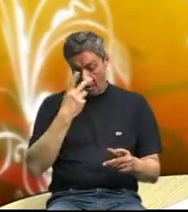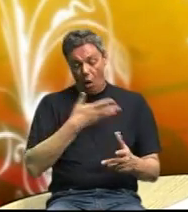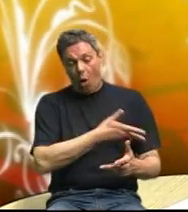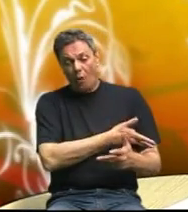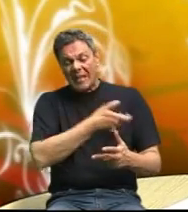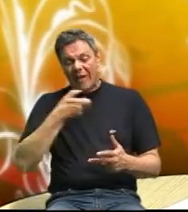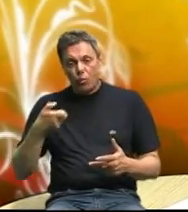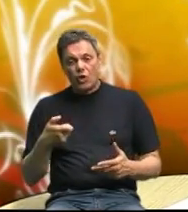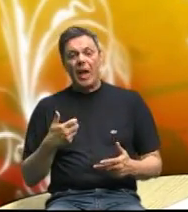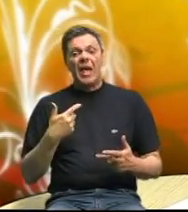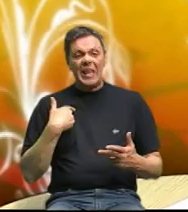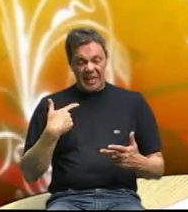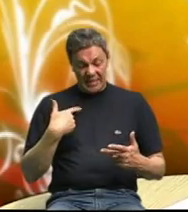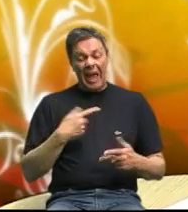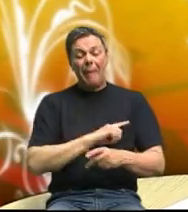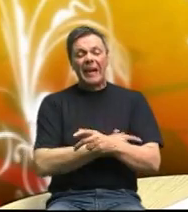to je malo